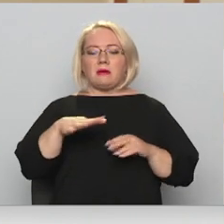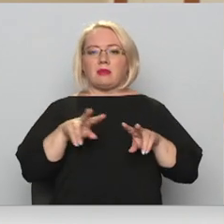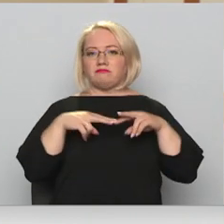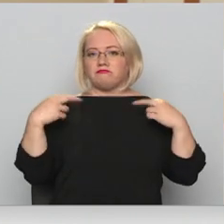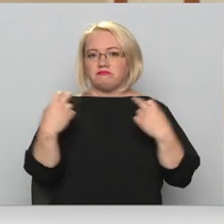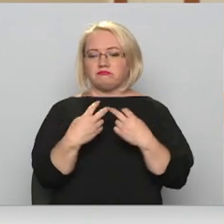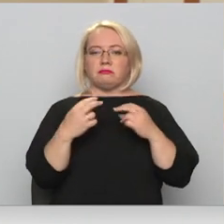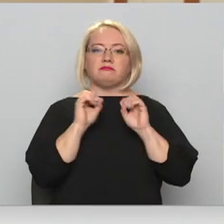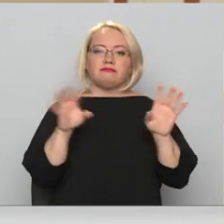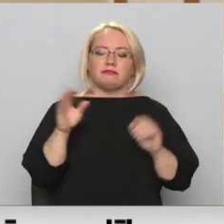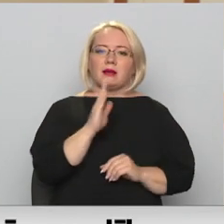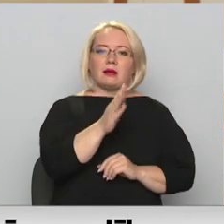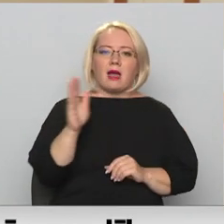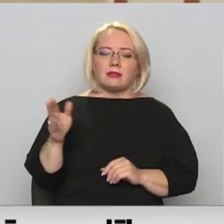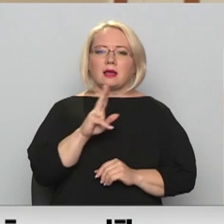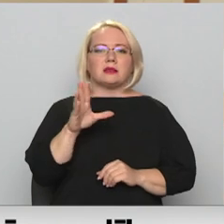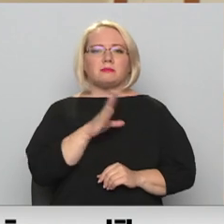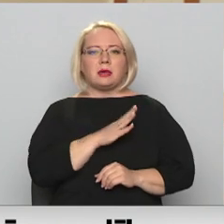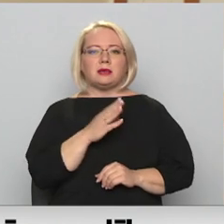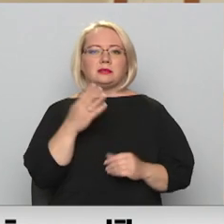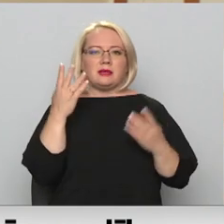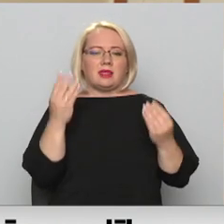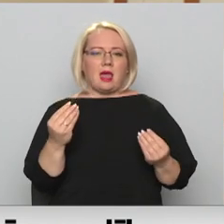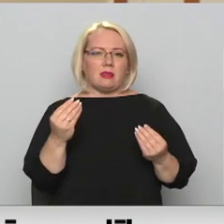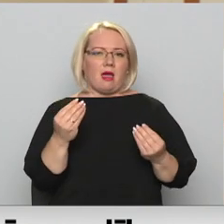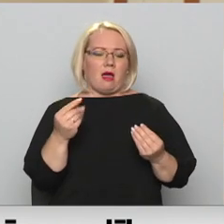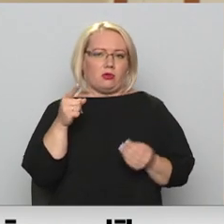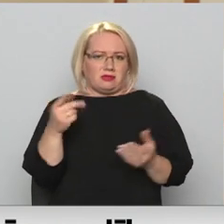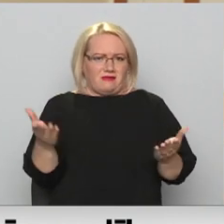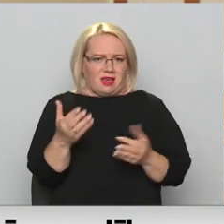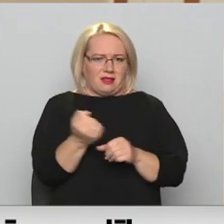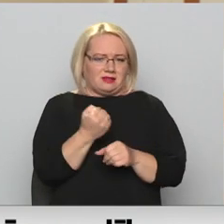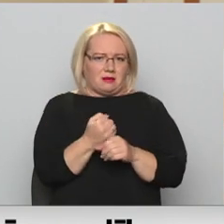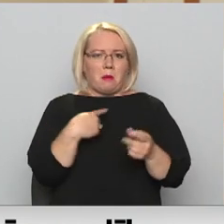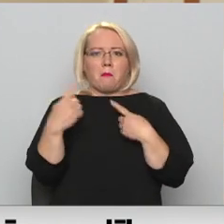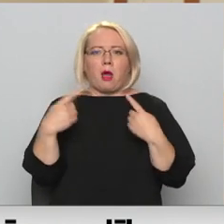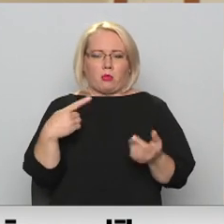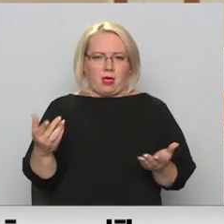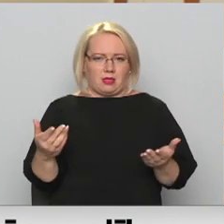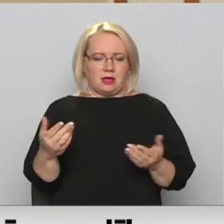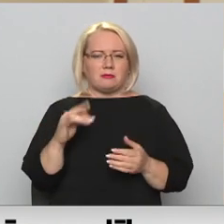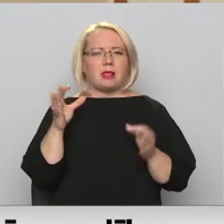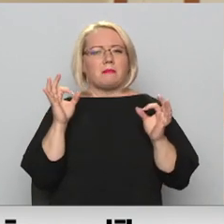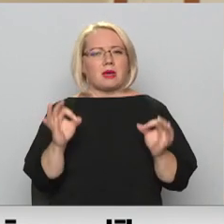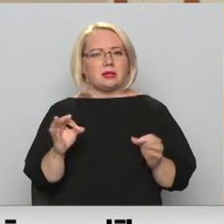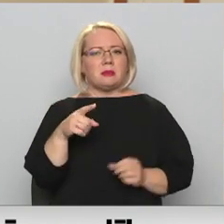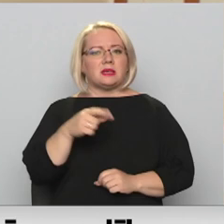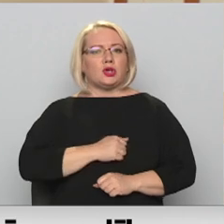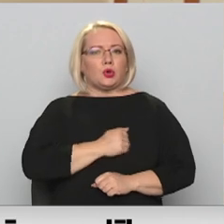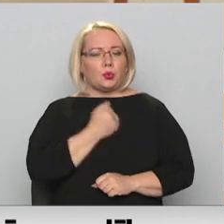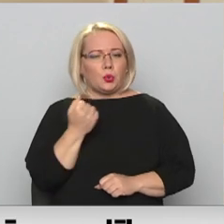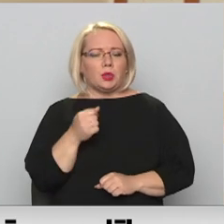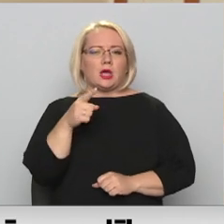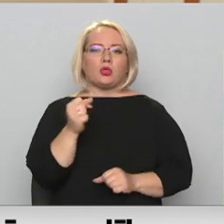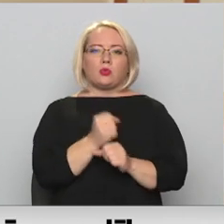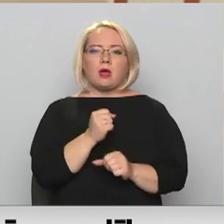pastāstīt katram, kas ir bijis labākais tavā dienā. Tas ir tik viegli izdarāms, tas liekas, kas tad tas ir. Tas īstenībā ir grūti, ja tu to dari